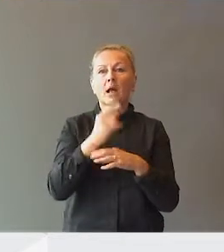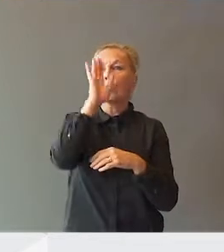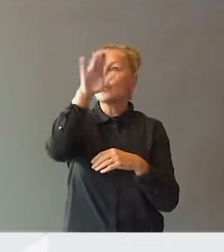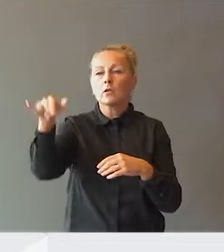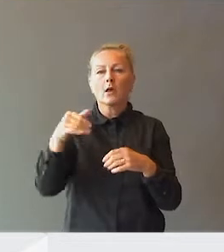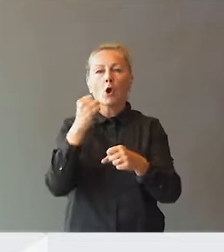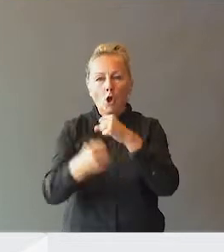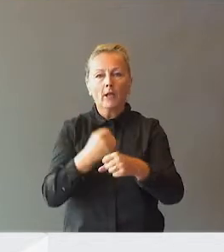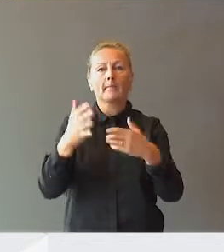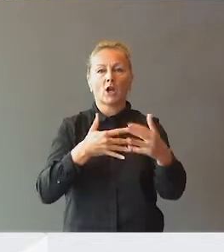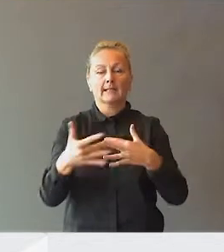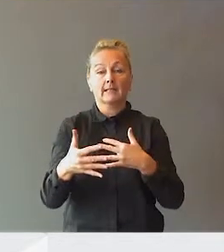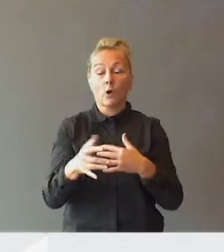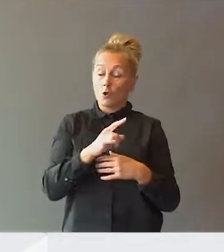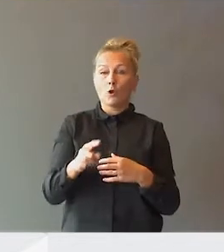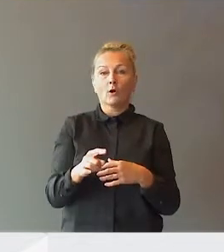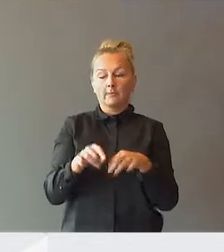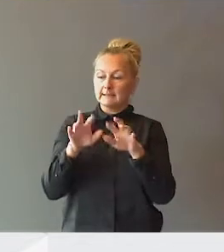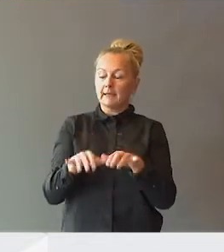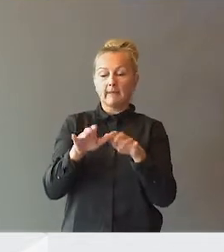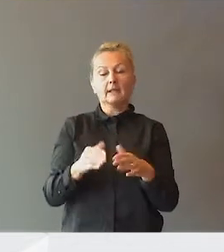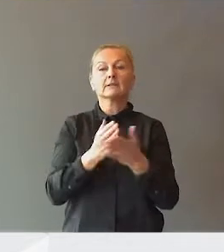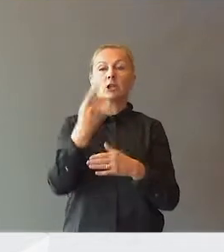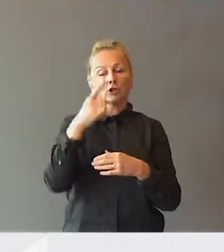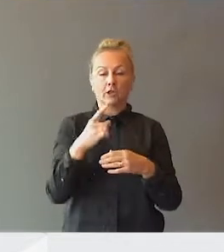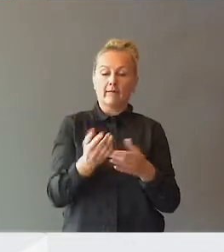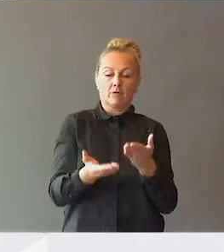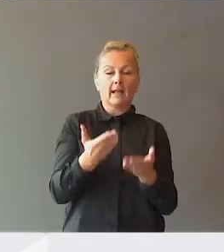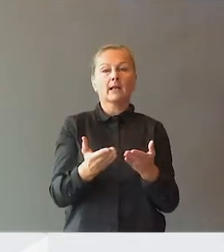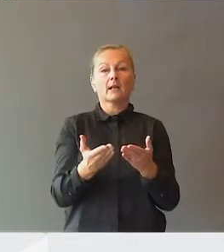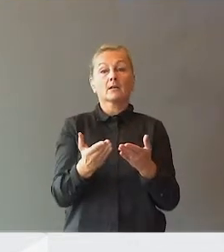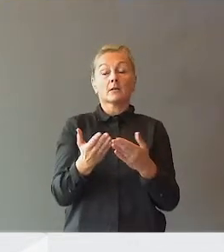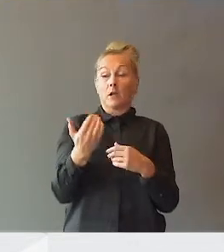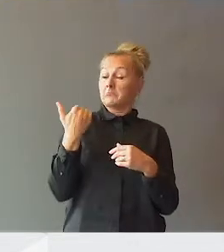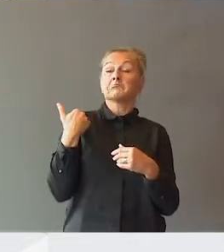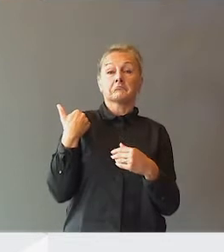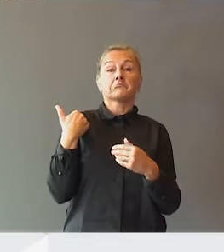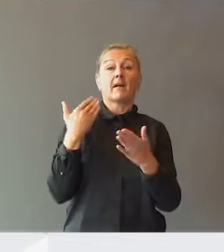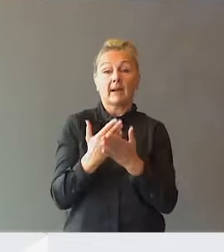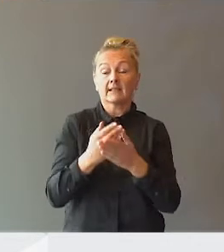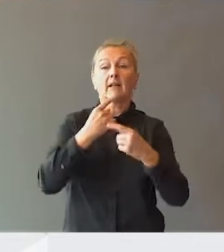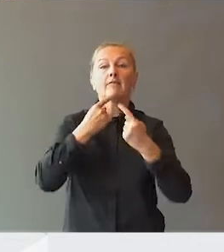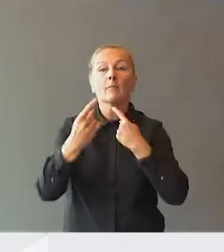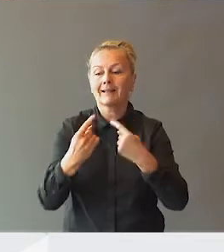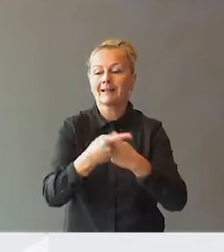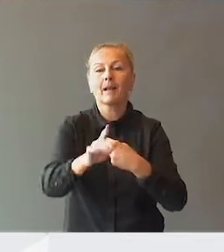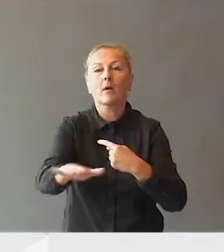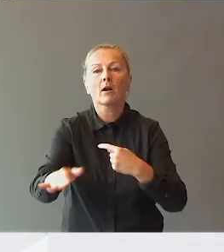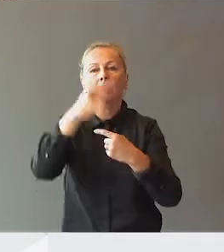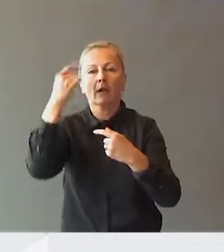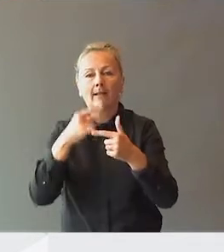praksis. Og når det blir skrevet ned i den sakkyndige vurderingen, så er det allerede formidlet til barne,